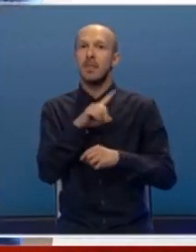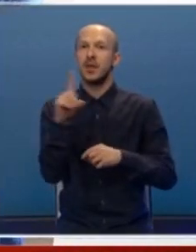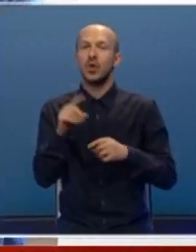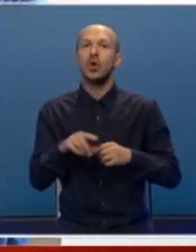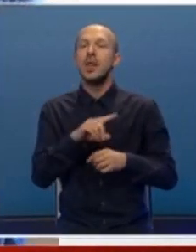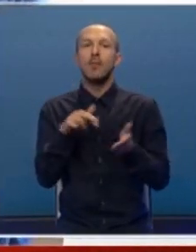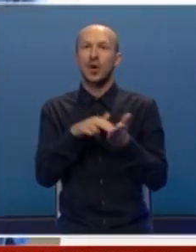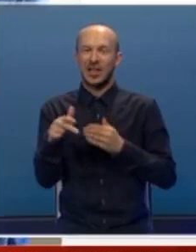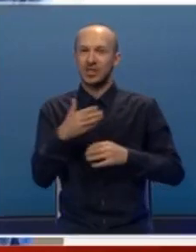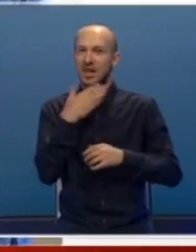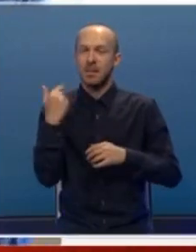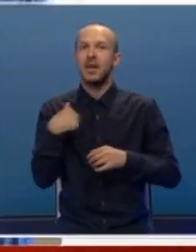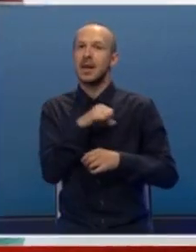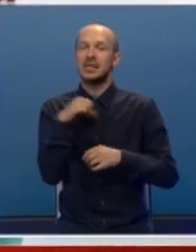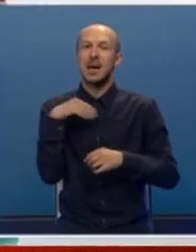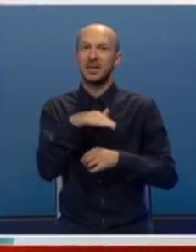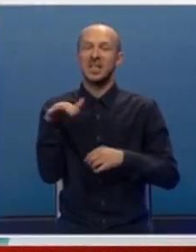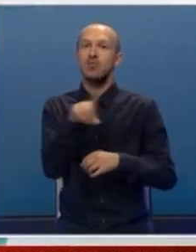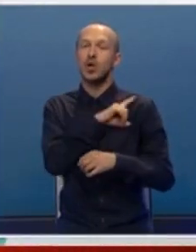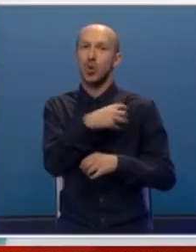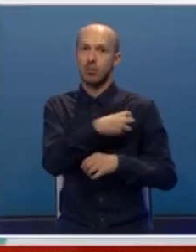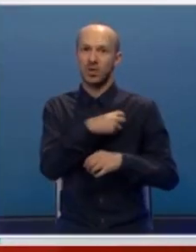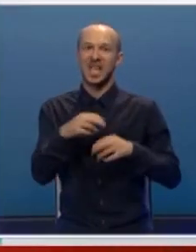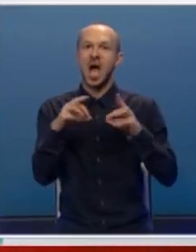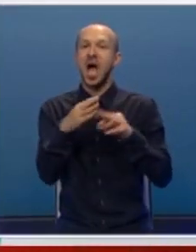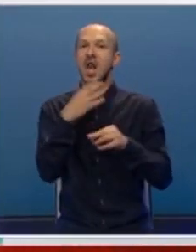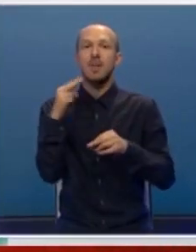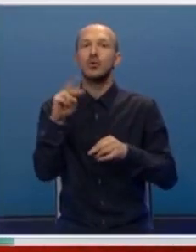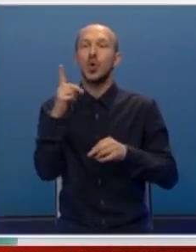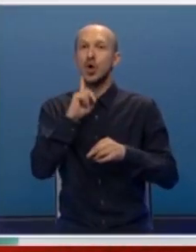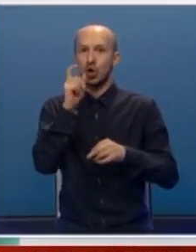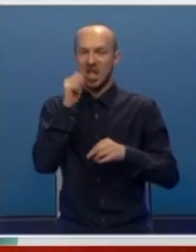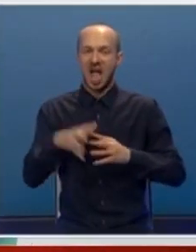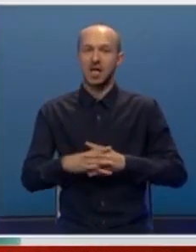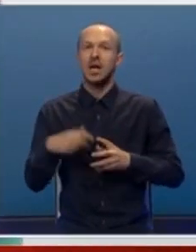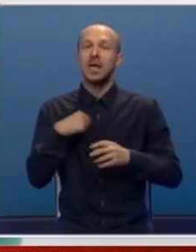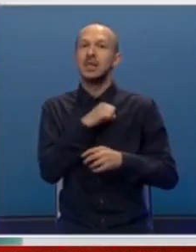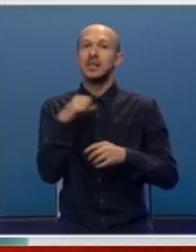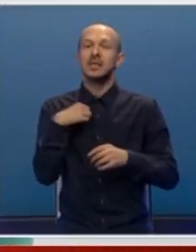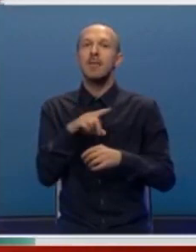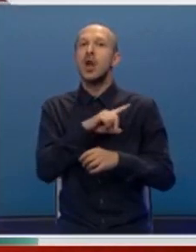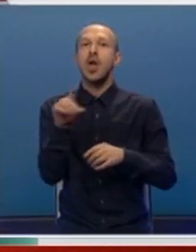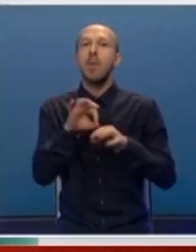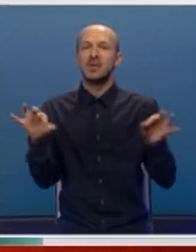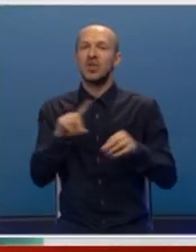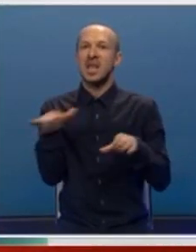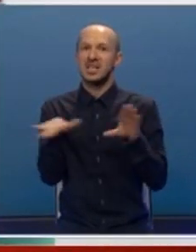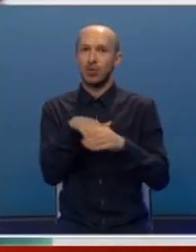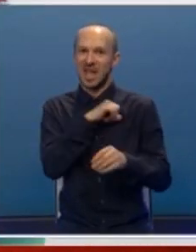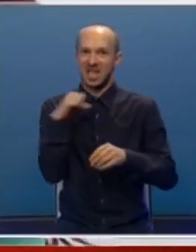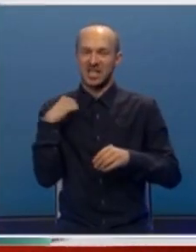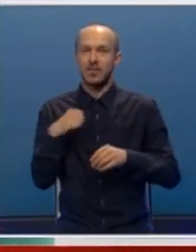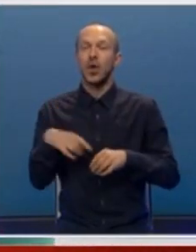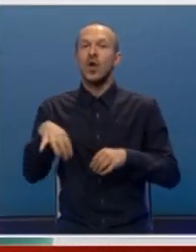nepokretnost, nemam, pošto sam ja dete poginulog borca, a nemam ni drugog roditelja, tako da sam ja totalno neobezbeđena, nezaposlena sam.